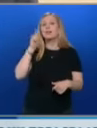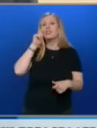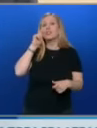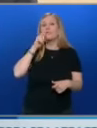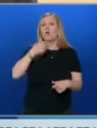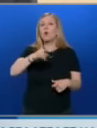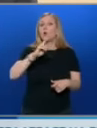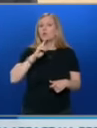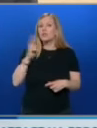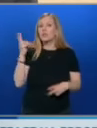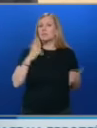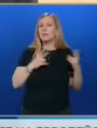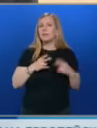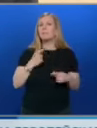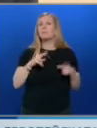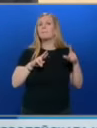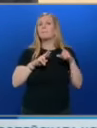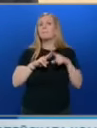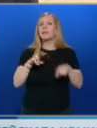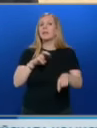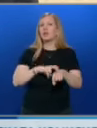разберем от Петър Дойкински. Добър вечер!